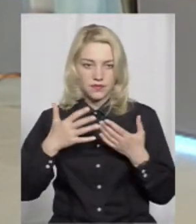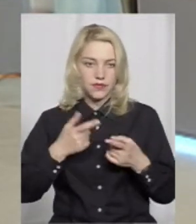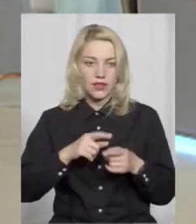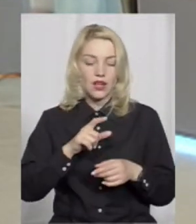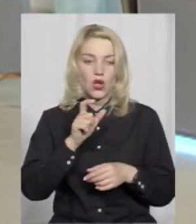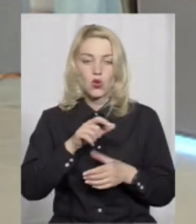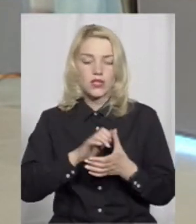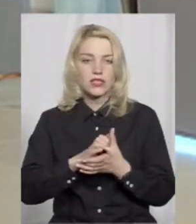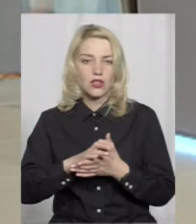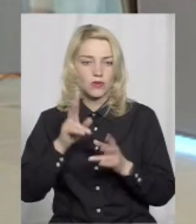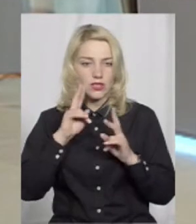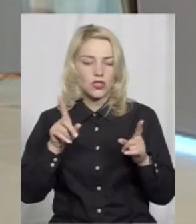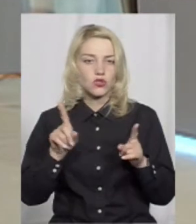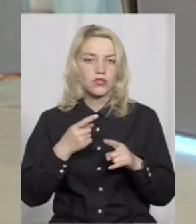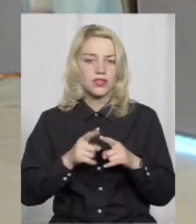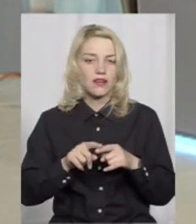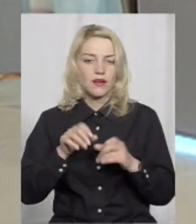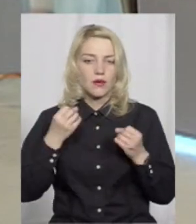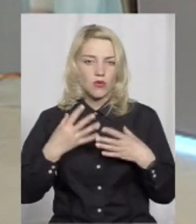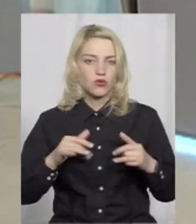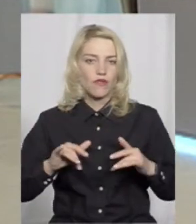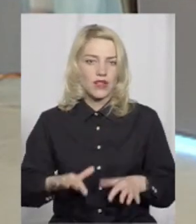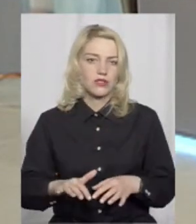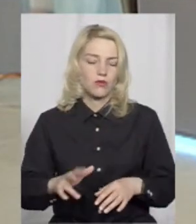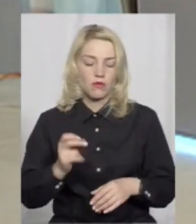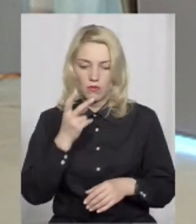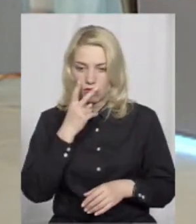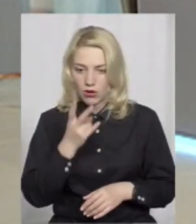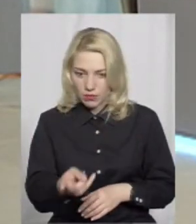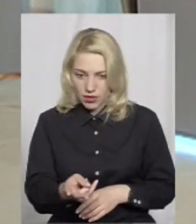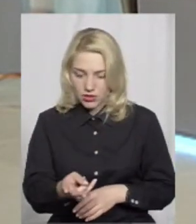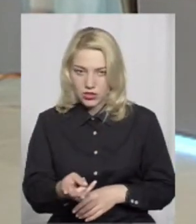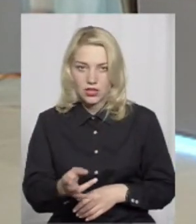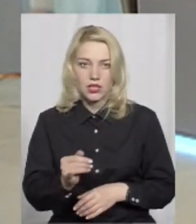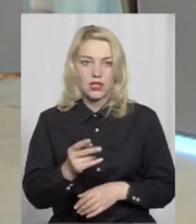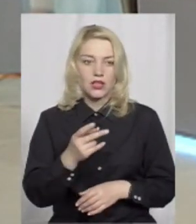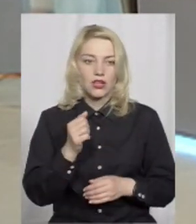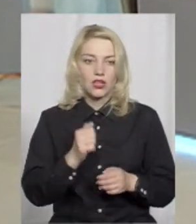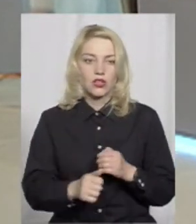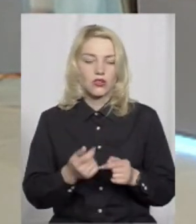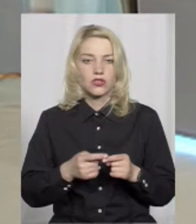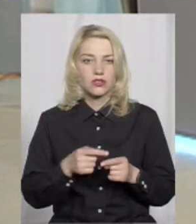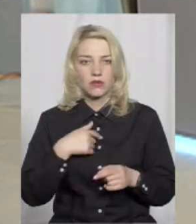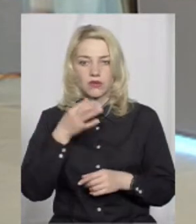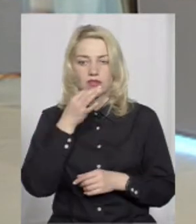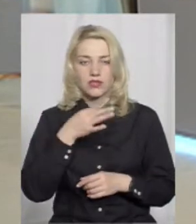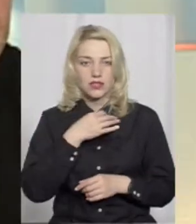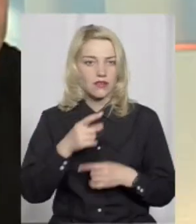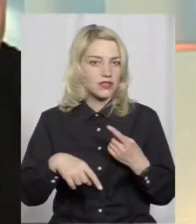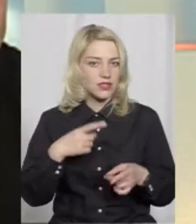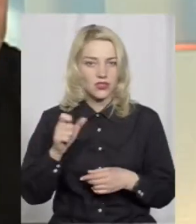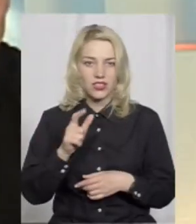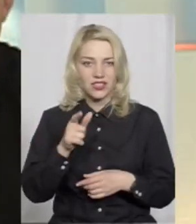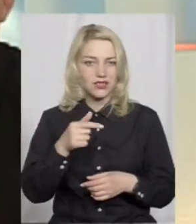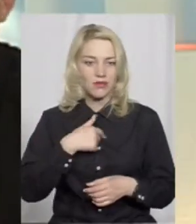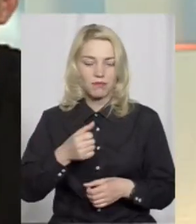знайомних, не знав про проведення флешмобів, але вони побачили це. І кожен дзвонив і казав мені, що сліди, іще раз я